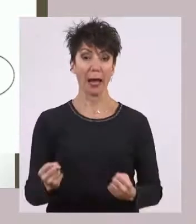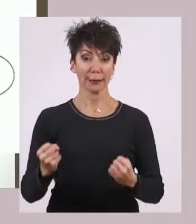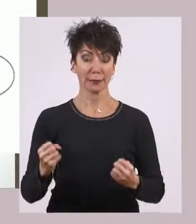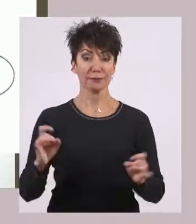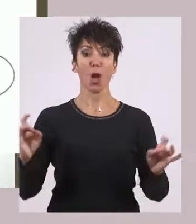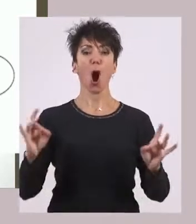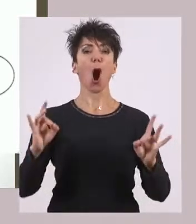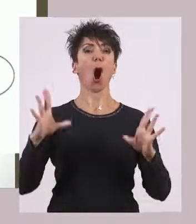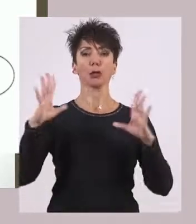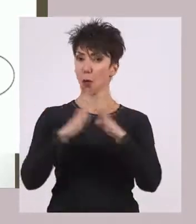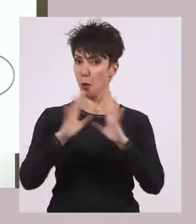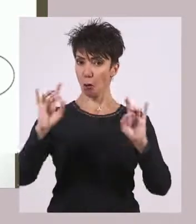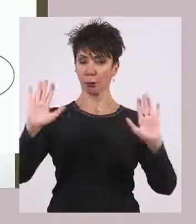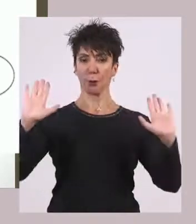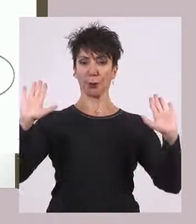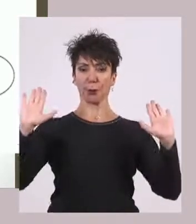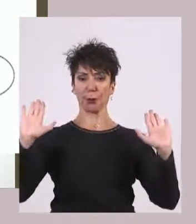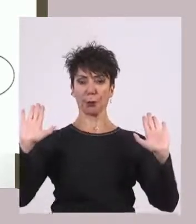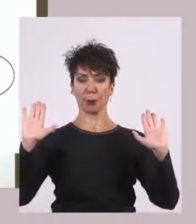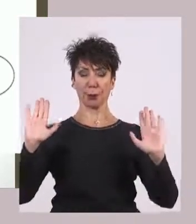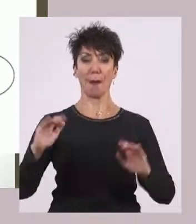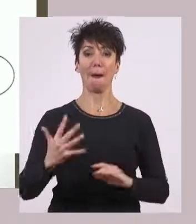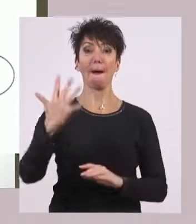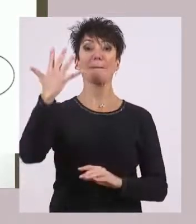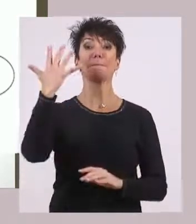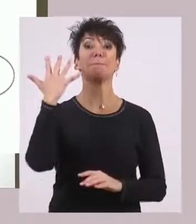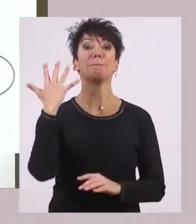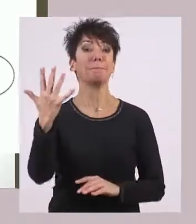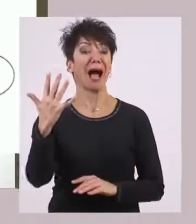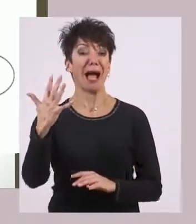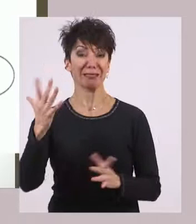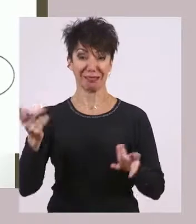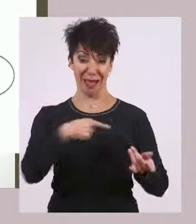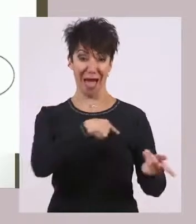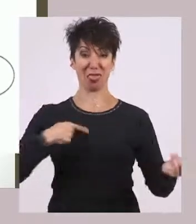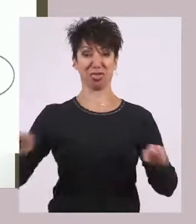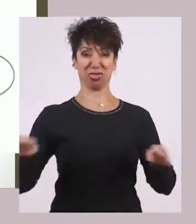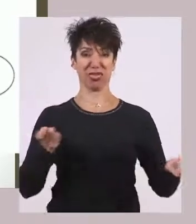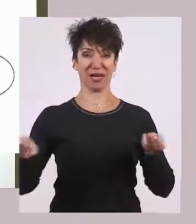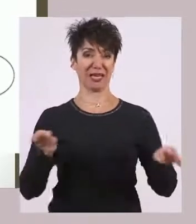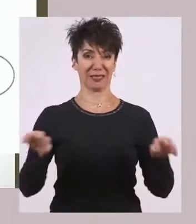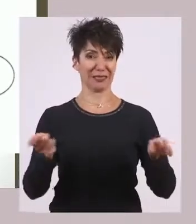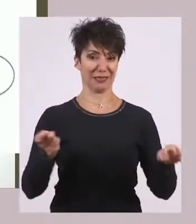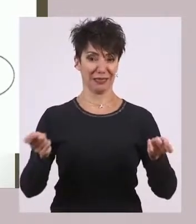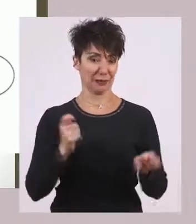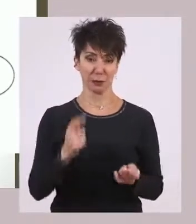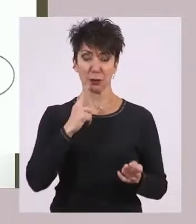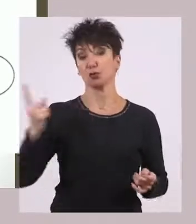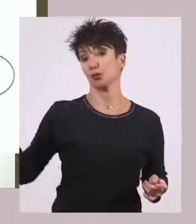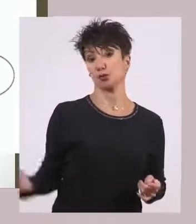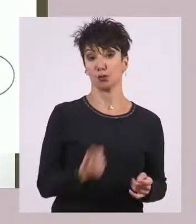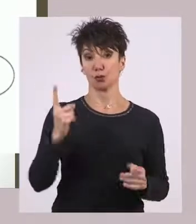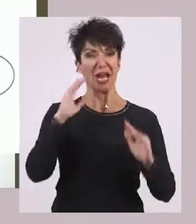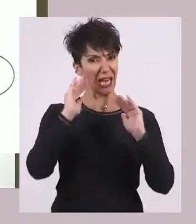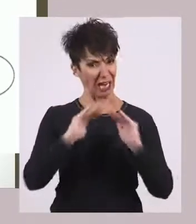Έχουμε τους πέντε έφορους οι οποίοι ασκούν ουσιαστικά τη διοίκηση. Κυρίως στην περίπτωση που